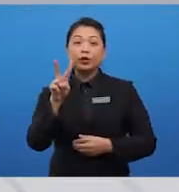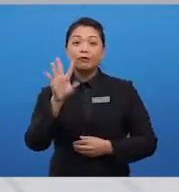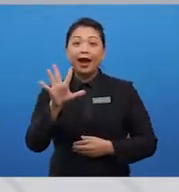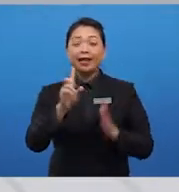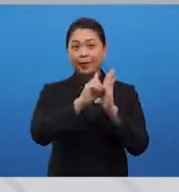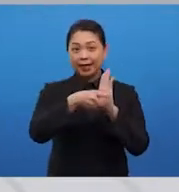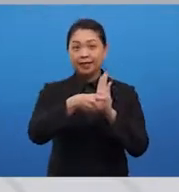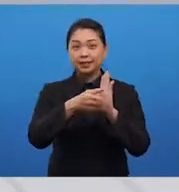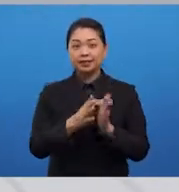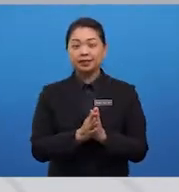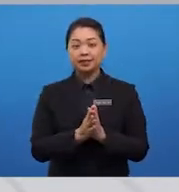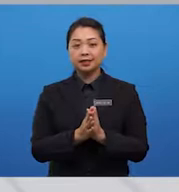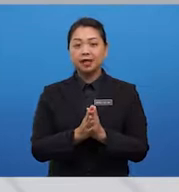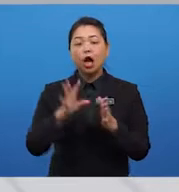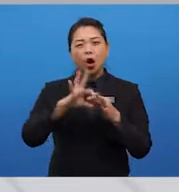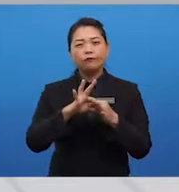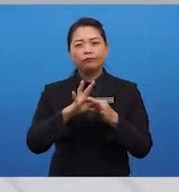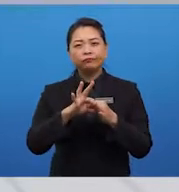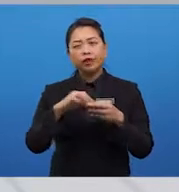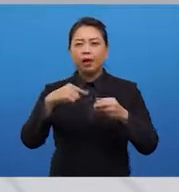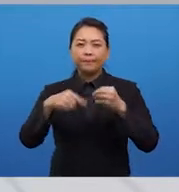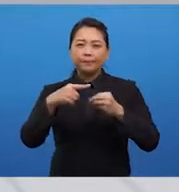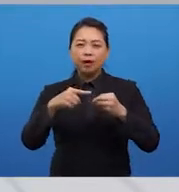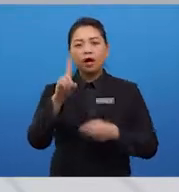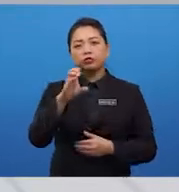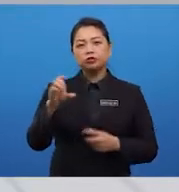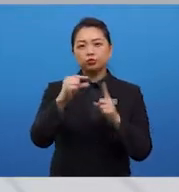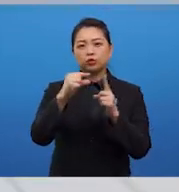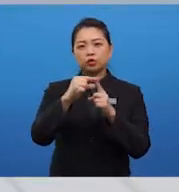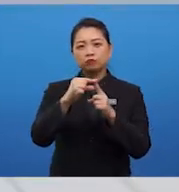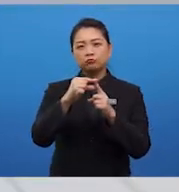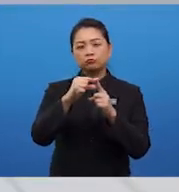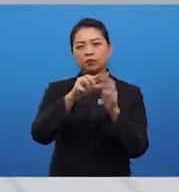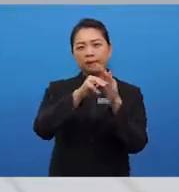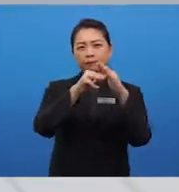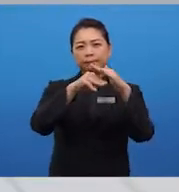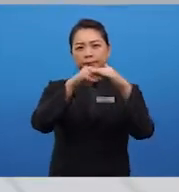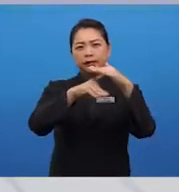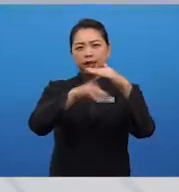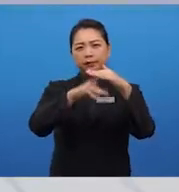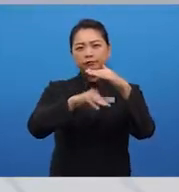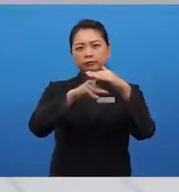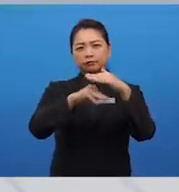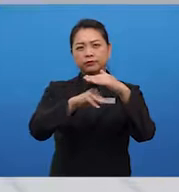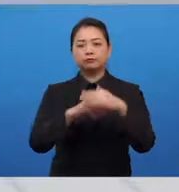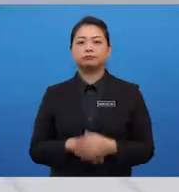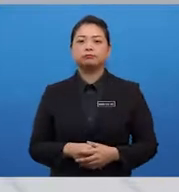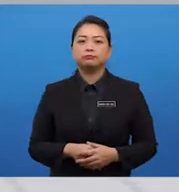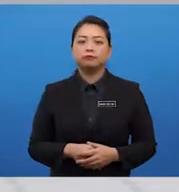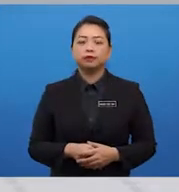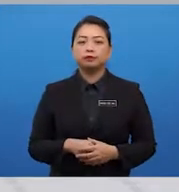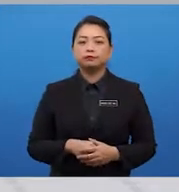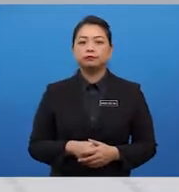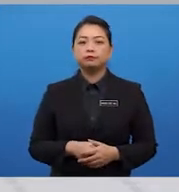dengan sekitar 100 kata. Minimum, anda boleh menulis dengan lebih banyak dalam sekitar 25 minit.